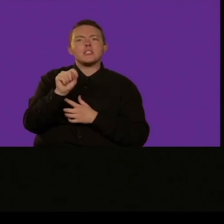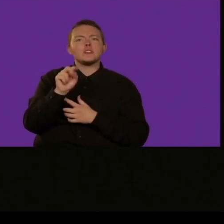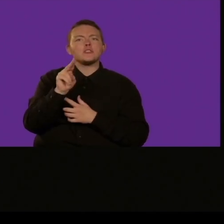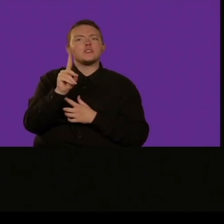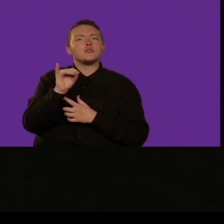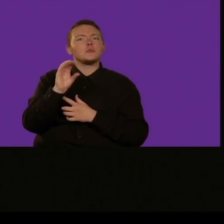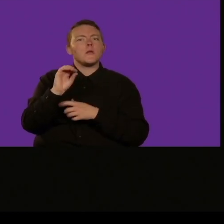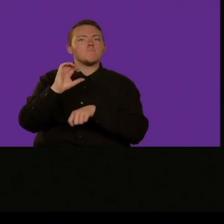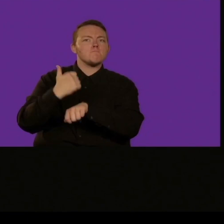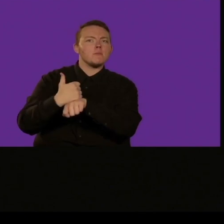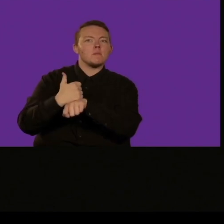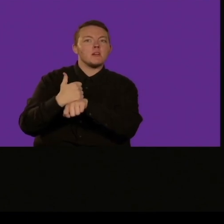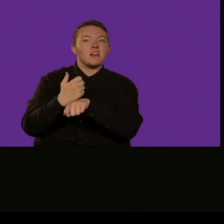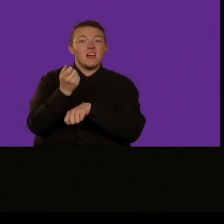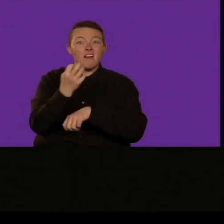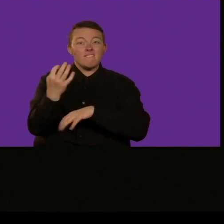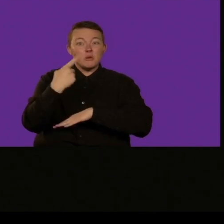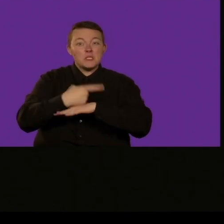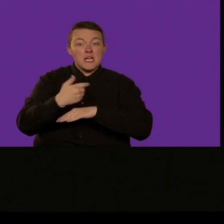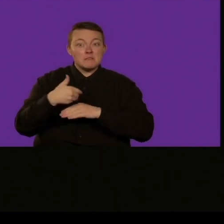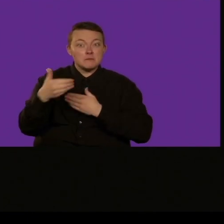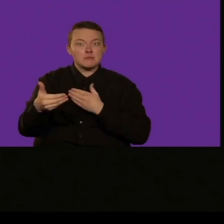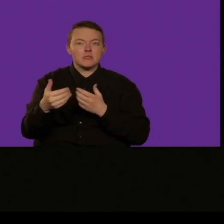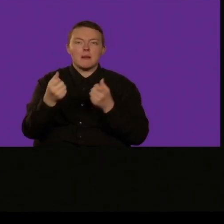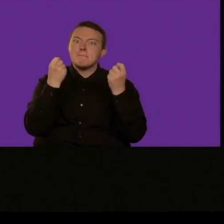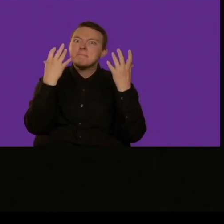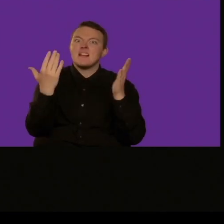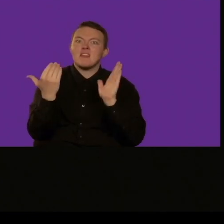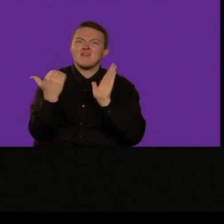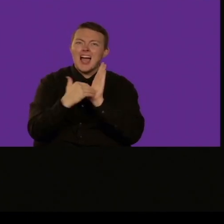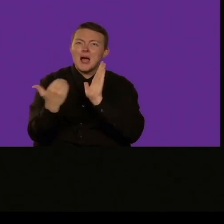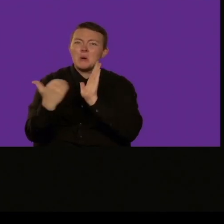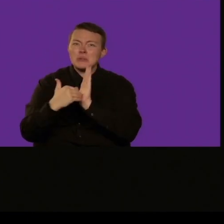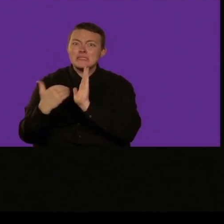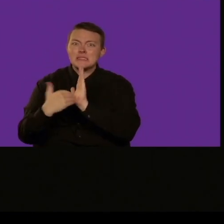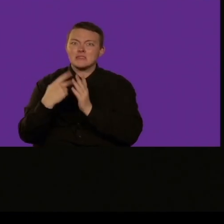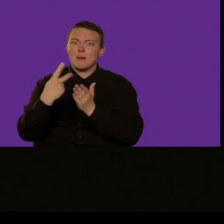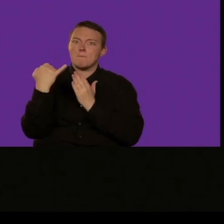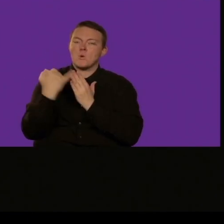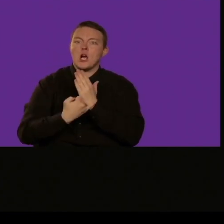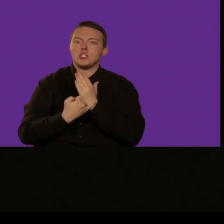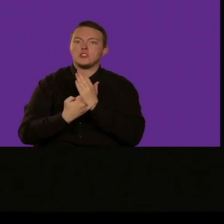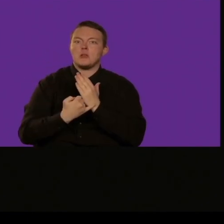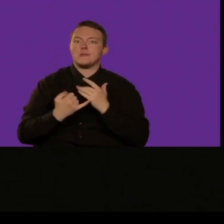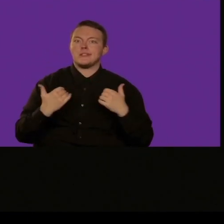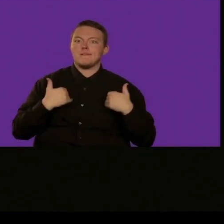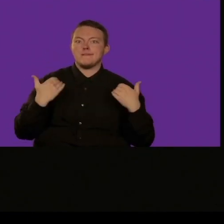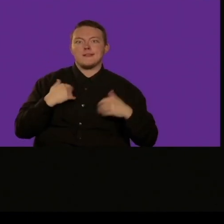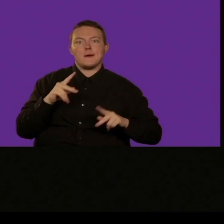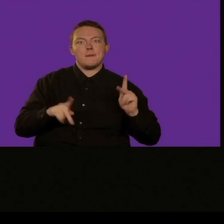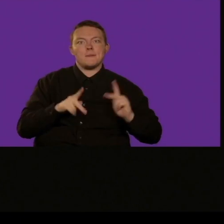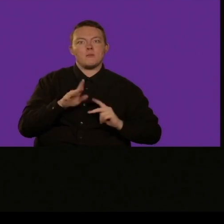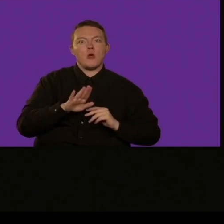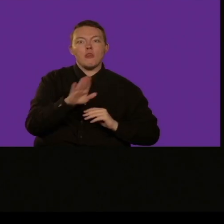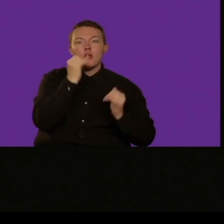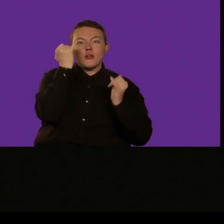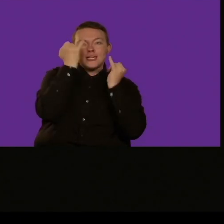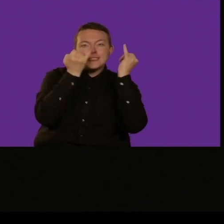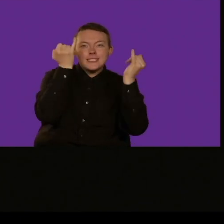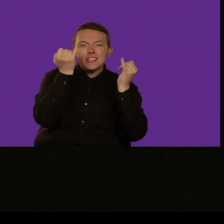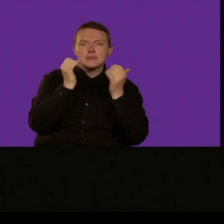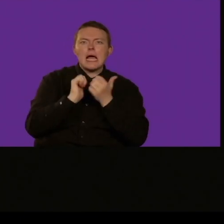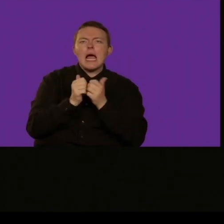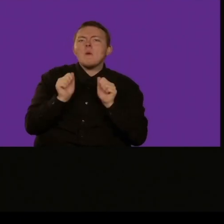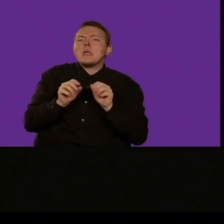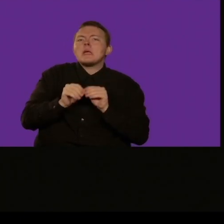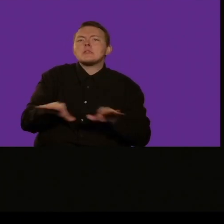di come poter espandere questa amabilità per le persone che stanno passando un cattivo momento molto per le